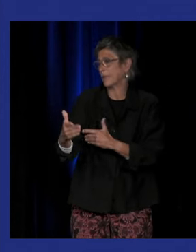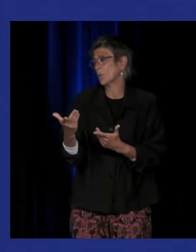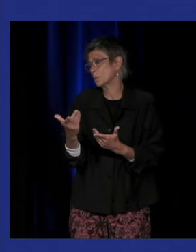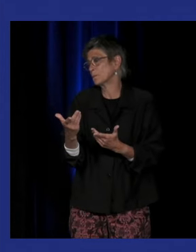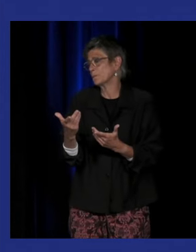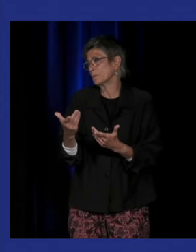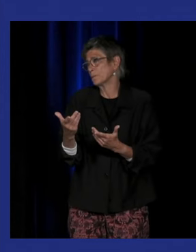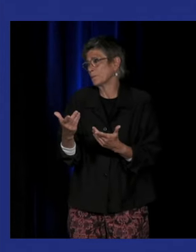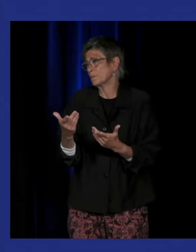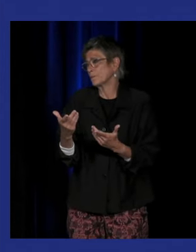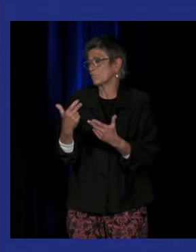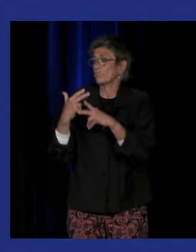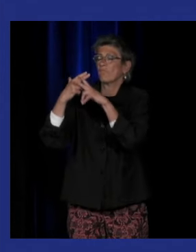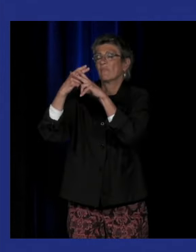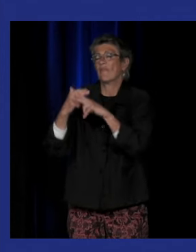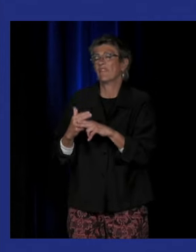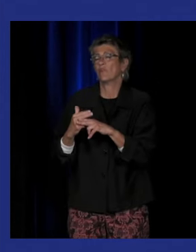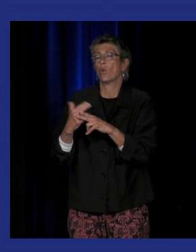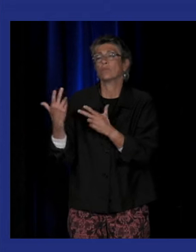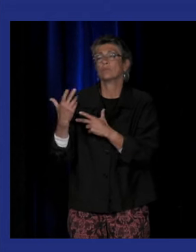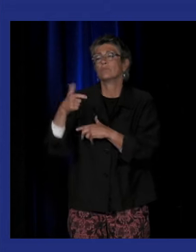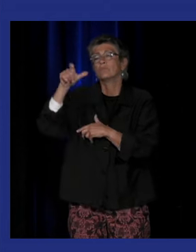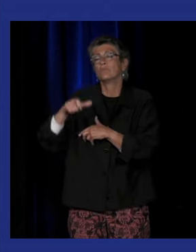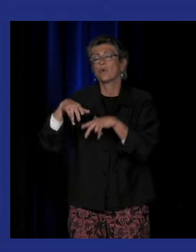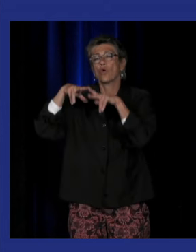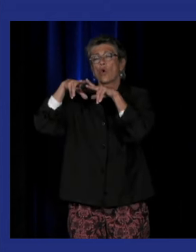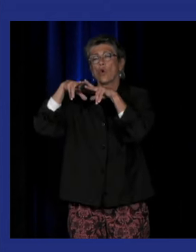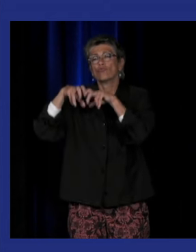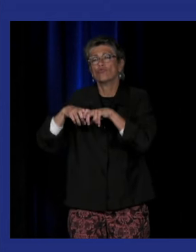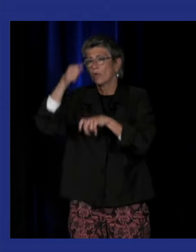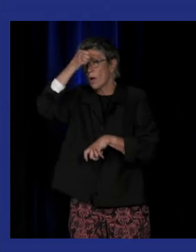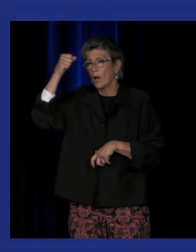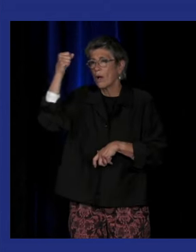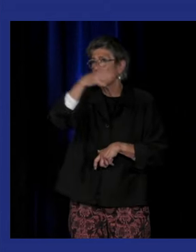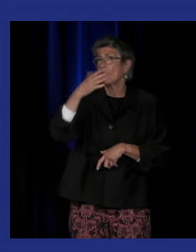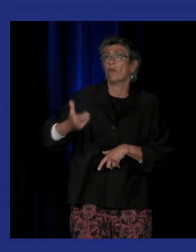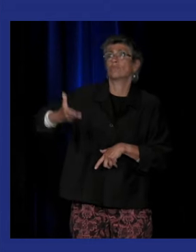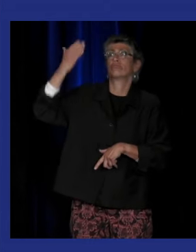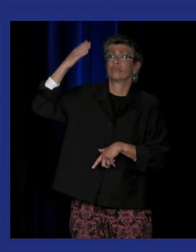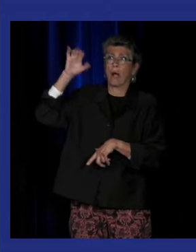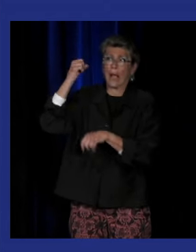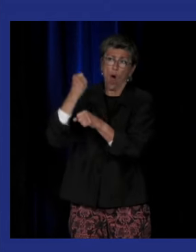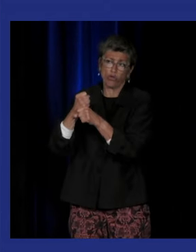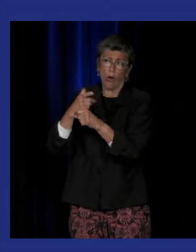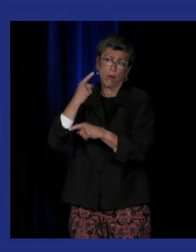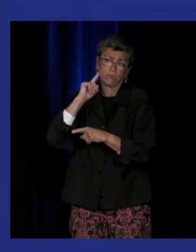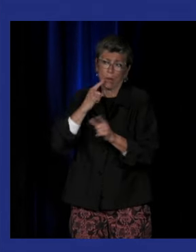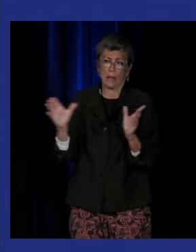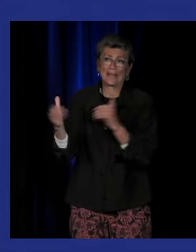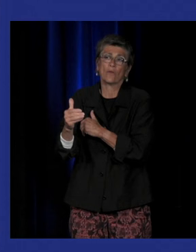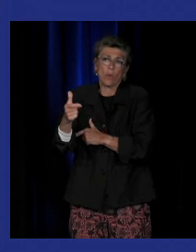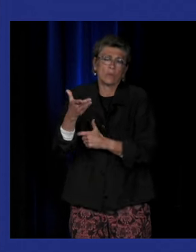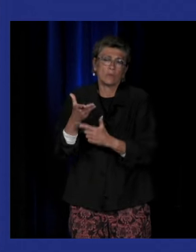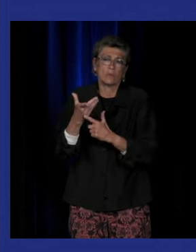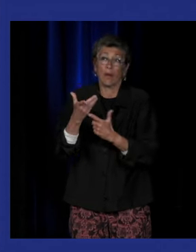définie comme ça par un chercheur, un sociolinguiste nord-américain il y a plus de 40 ans et qu'on utilise, qu'on reprend en sciences sociales,